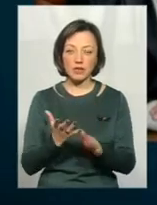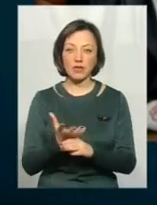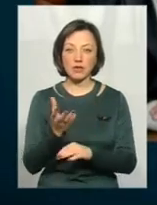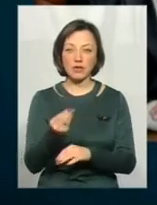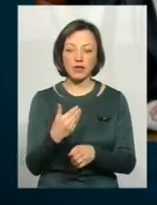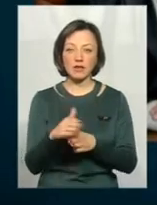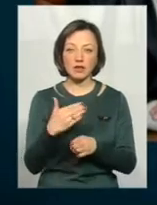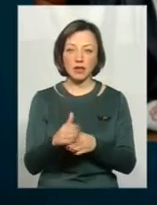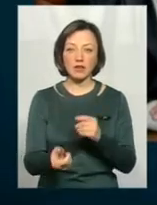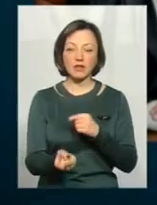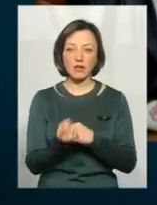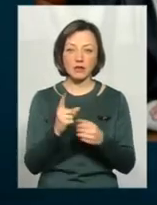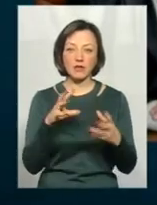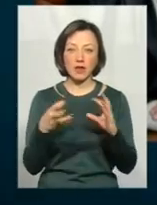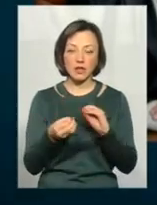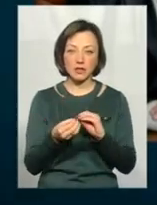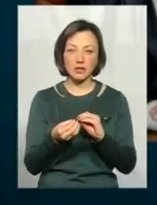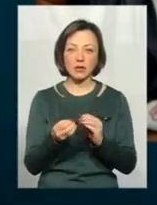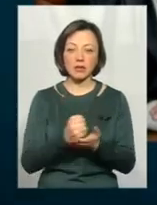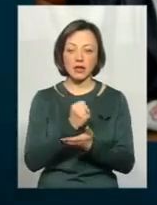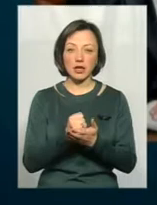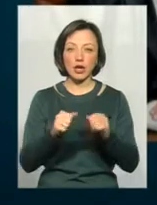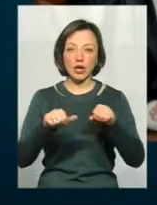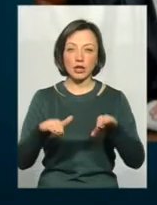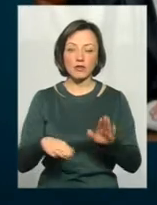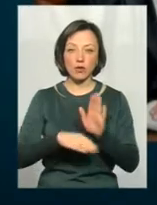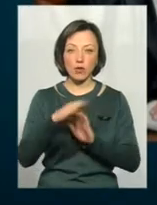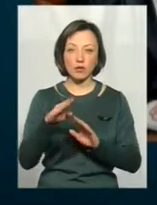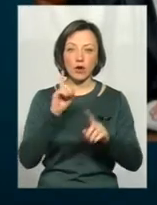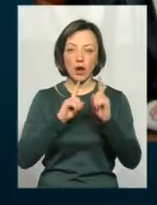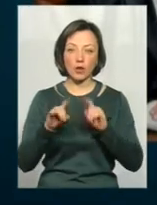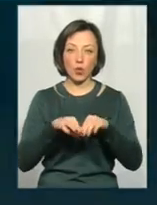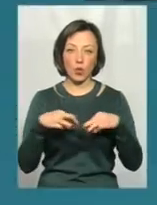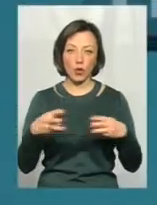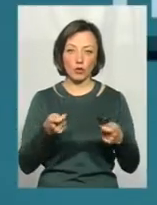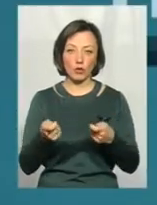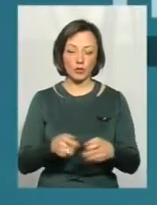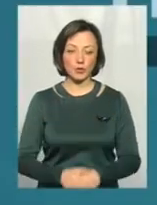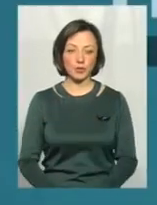видатки, які виникли в наклідок прийняття рішень Верховної Ради і урядом України.